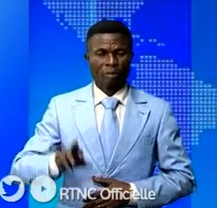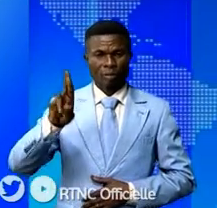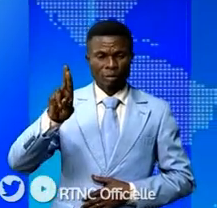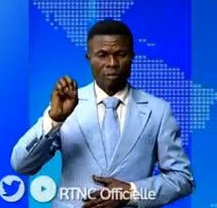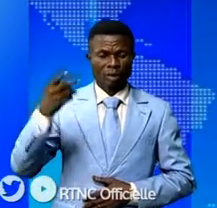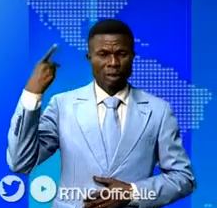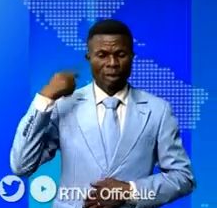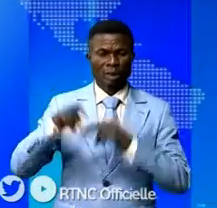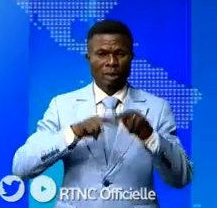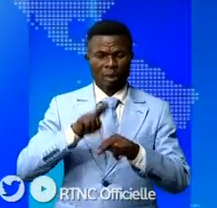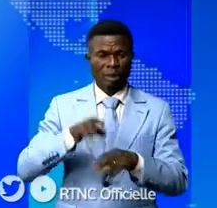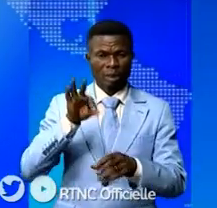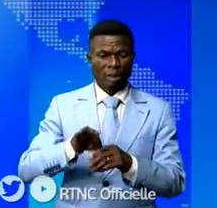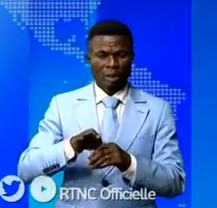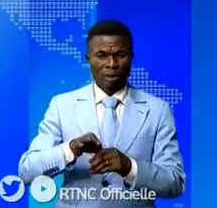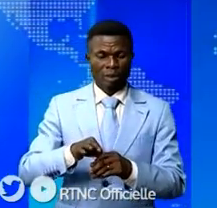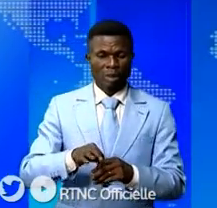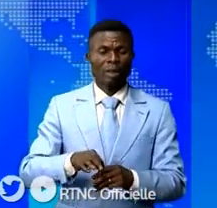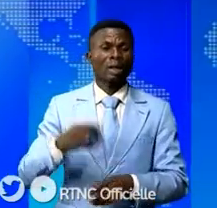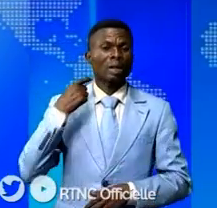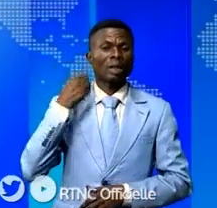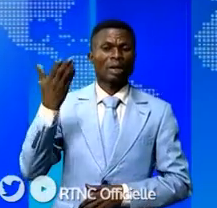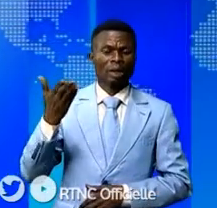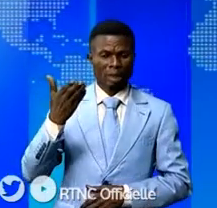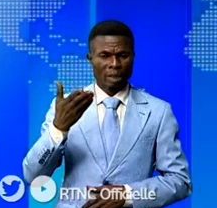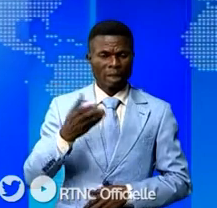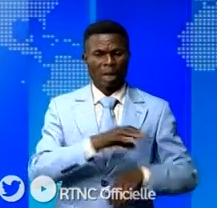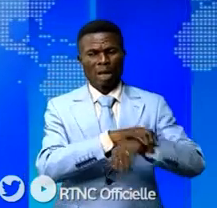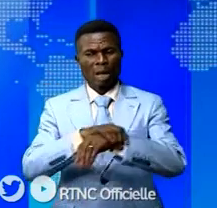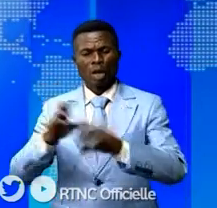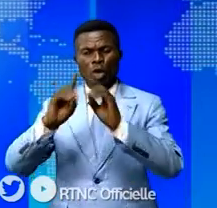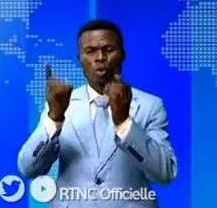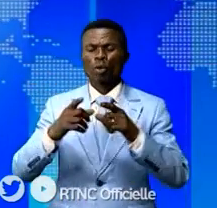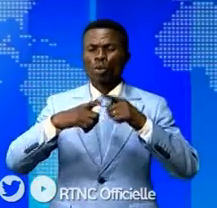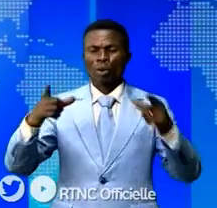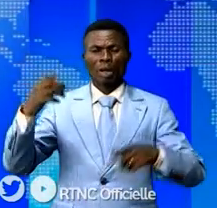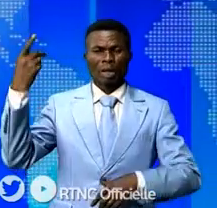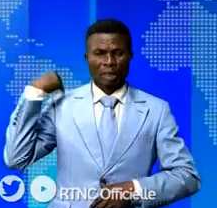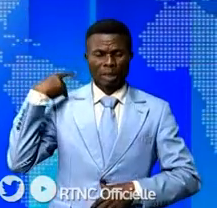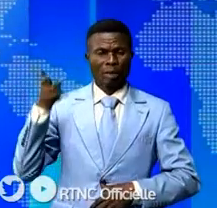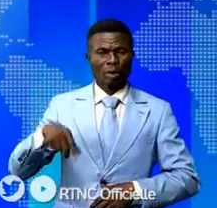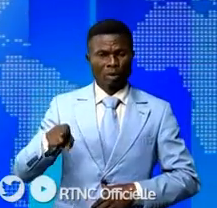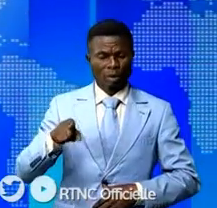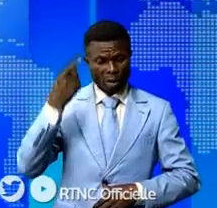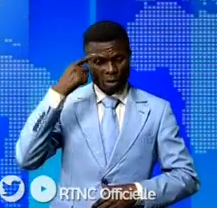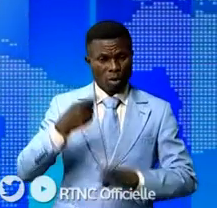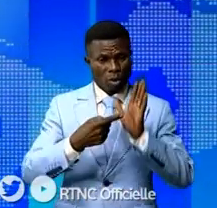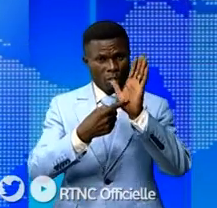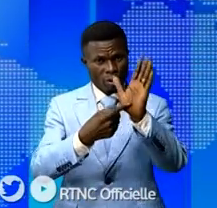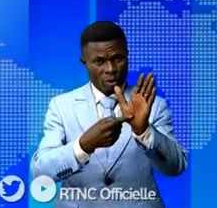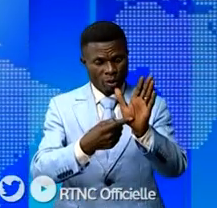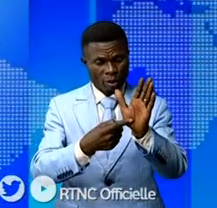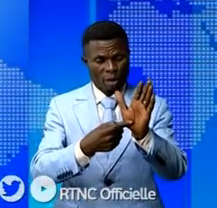député national élu de Kassongolunda a conduit une forte délégation des notables de cette province pour présenter